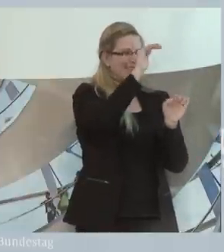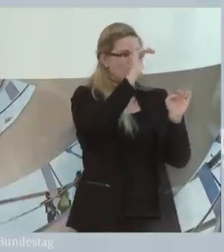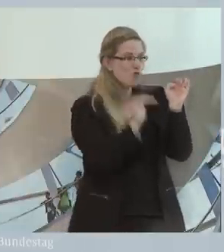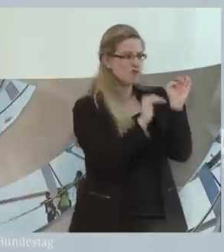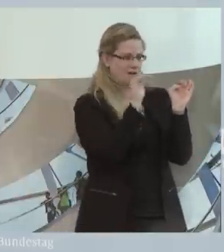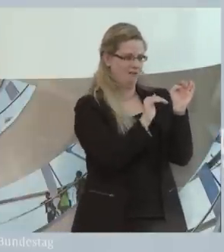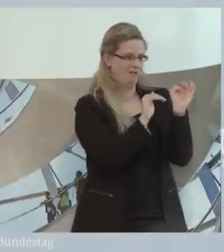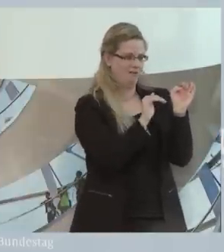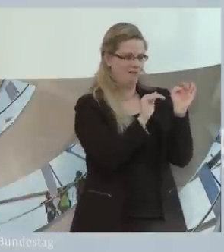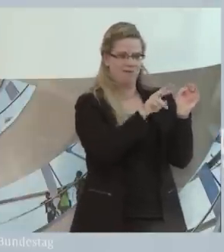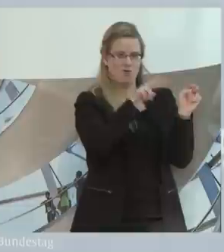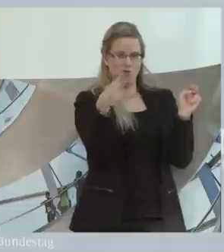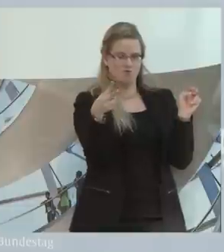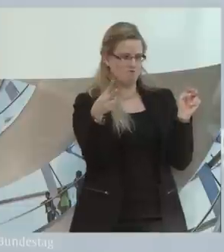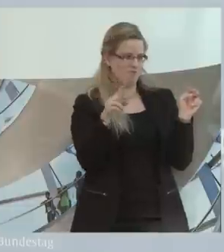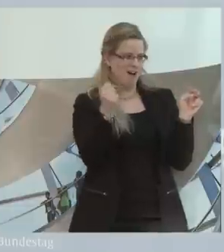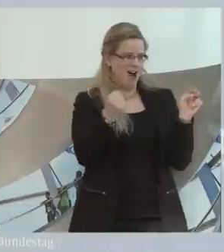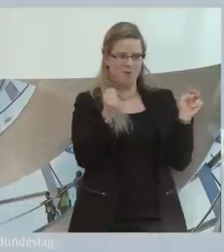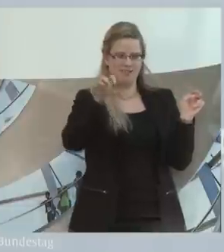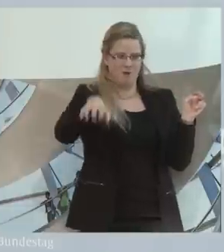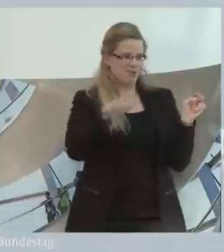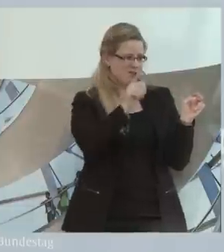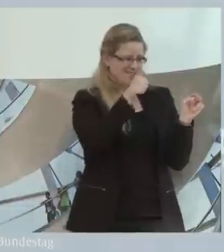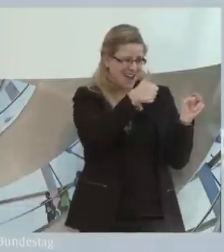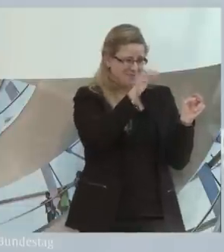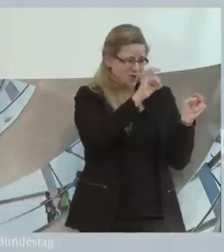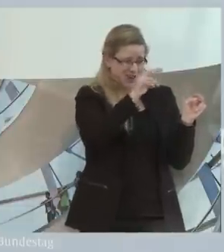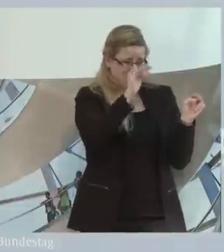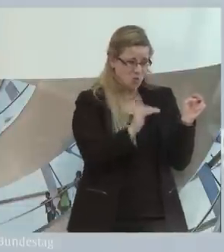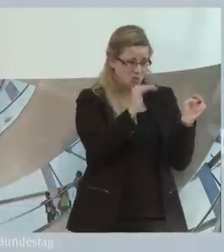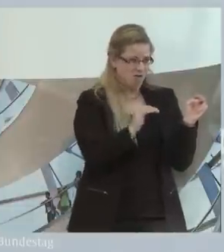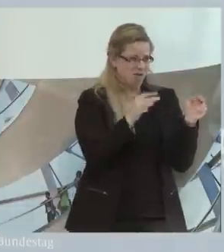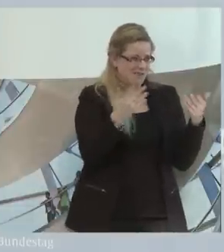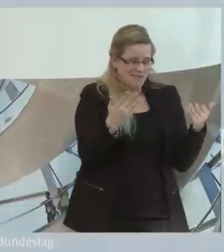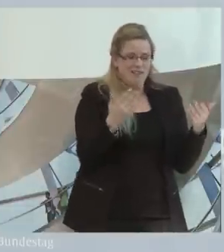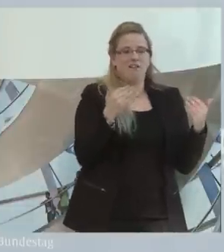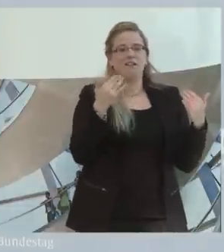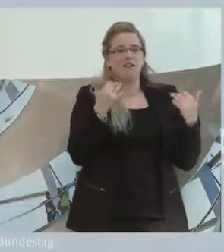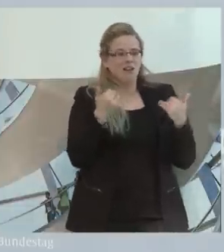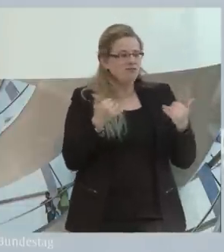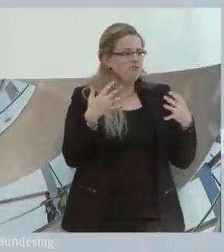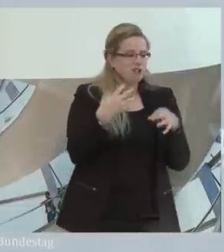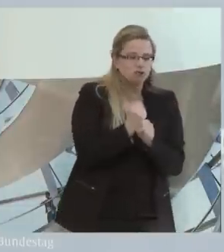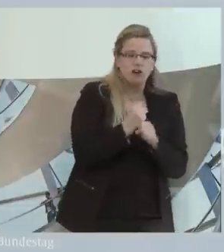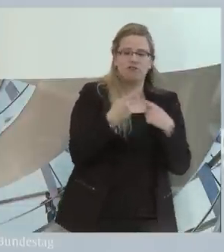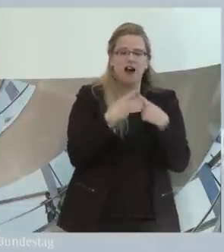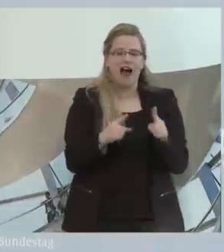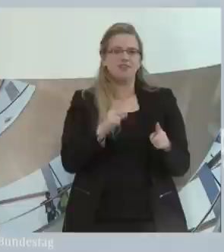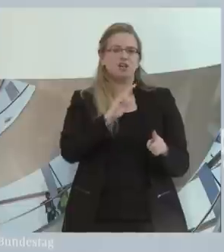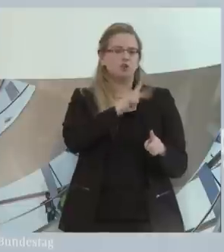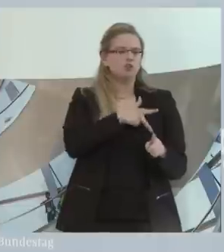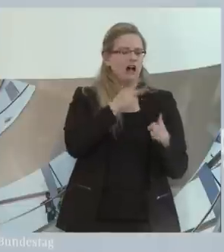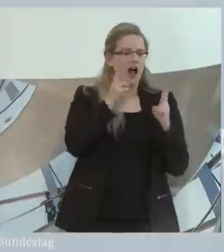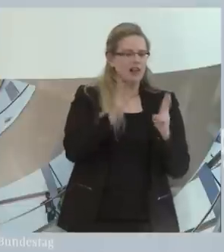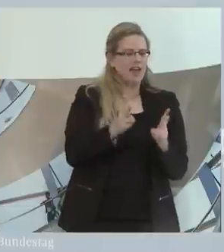Übergang auf den ersten Arbeitsmarkt verbessern? Wie kann verhindert werden, dass andere sozialrechtliche Ansprüche